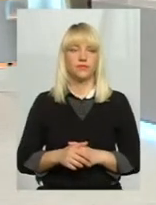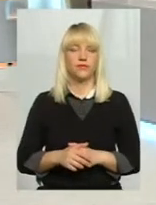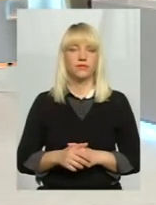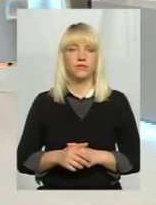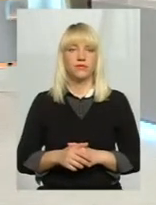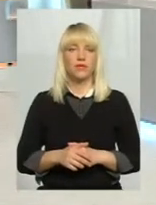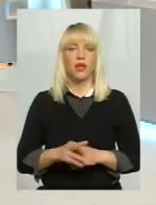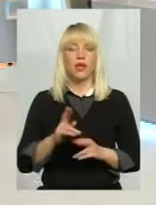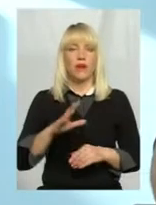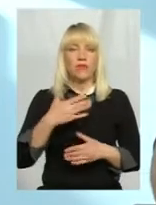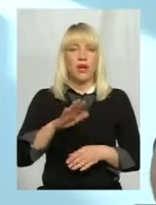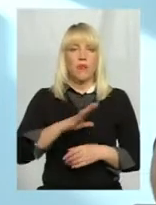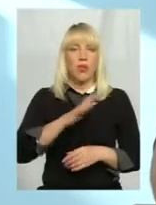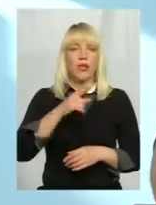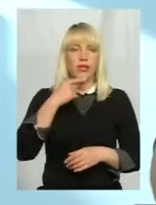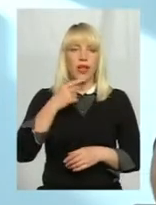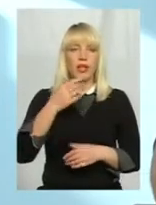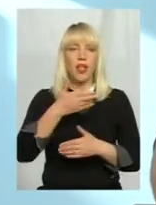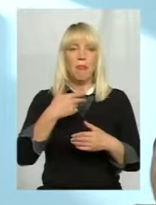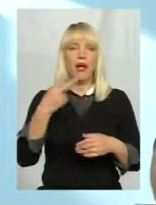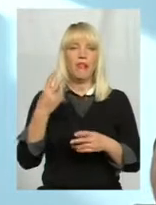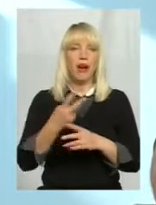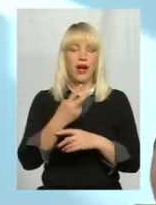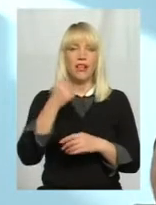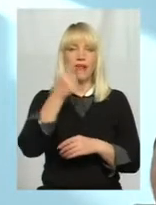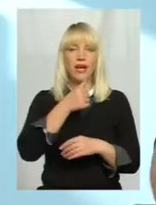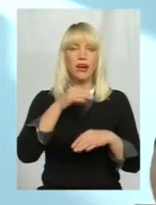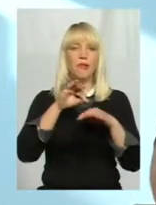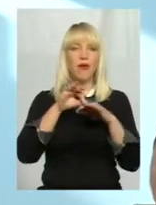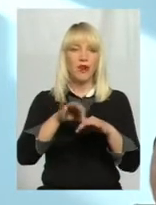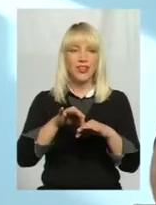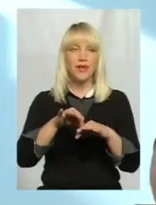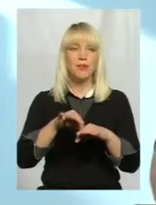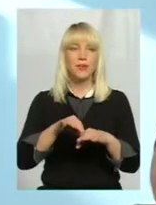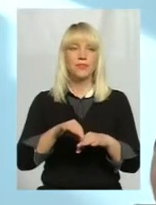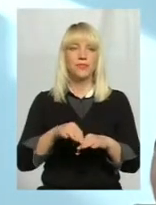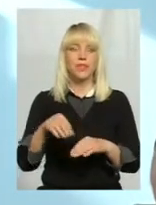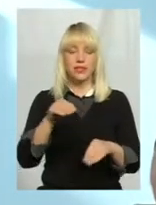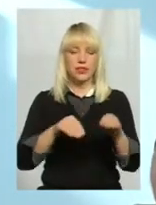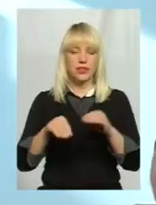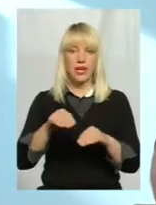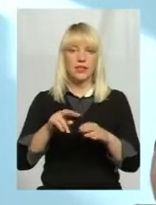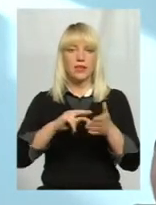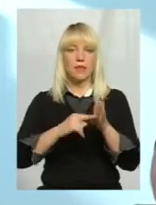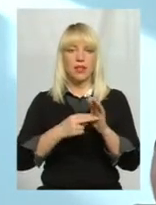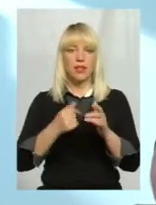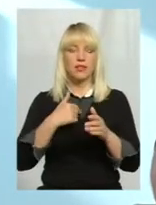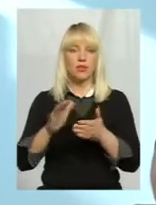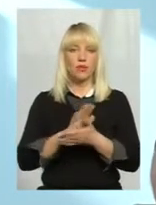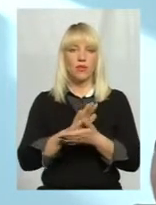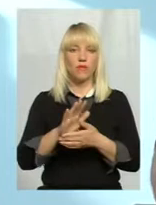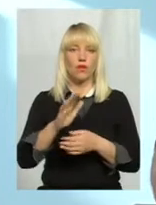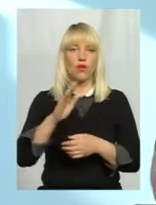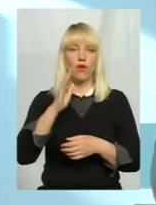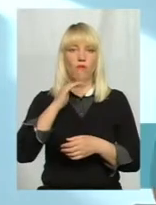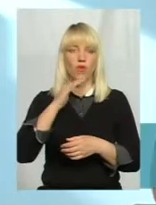Ну, як вже було сказано, що ми два рази в рік проводимо, складається план, ми проводимо промивку міських водопровідних